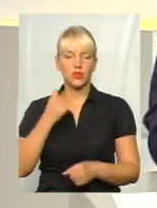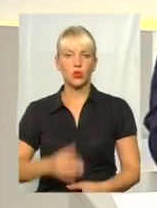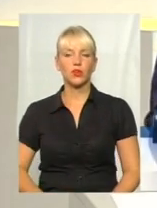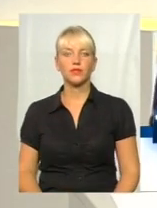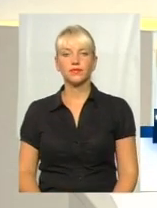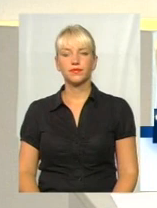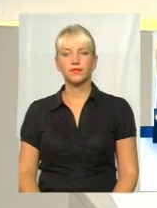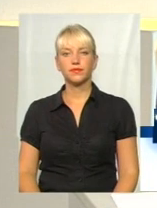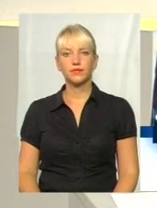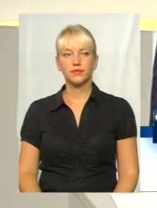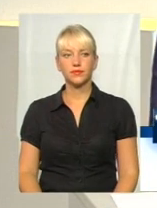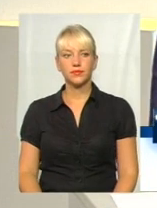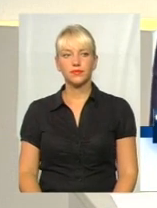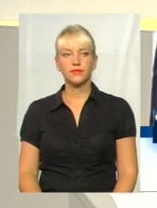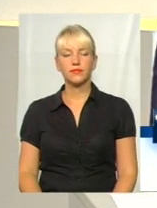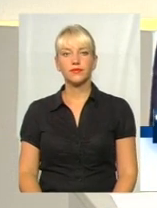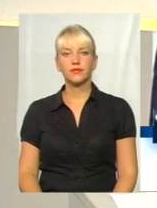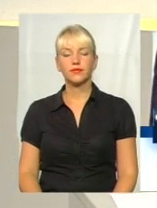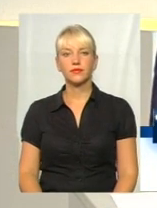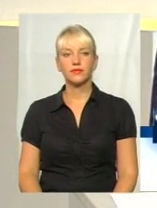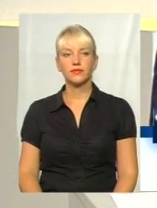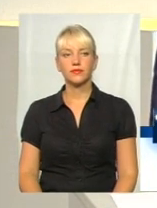послухаємо нашого телеглядача. Добрий вечір.